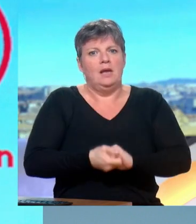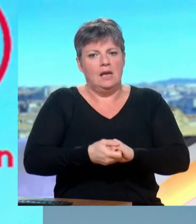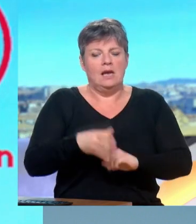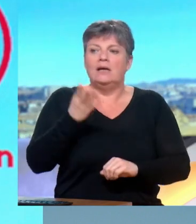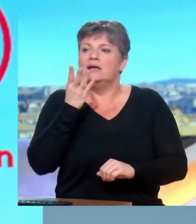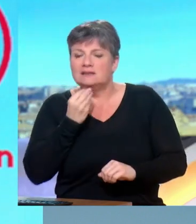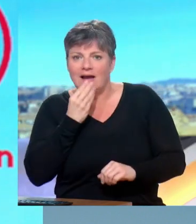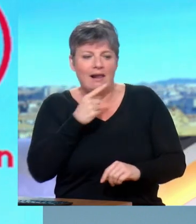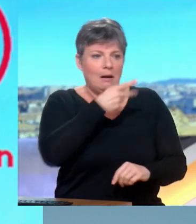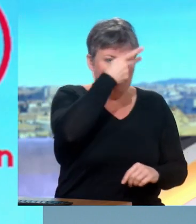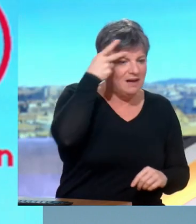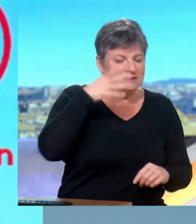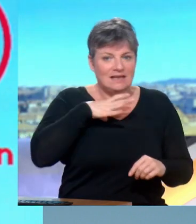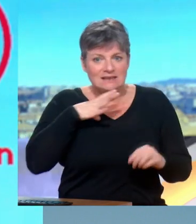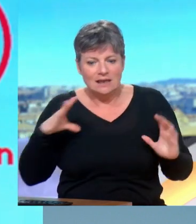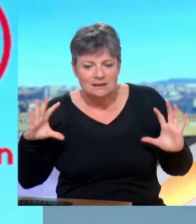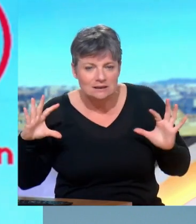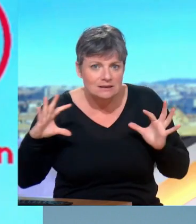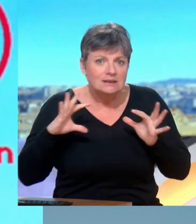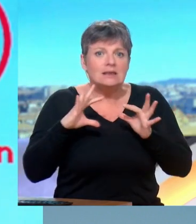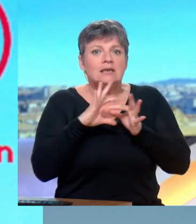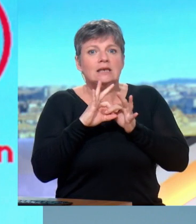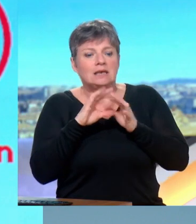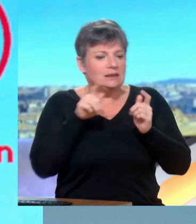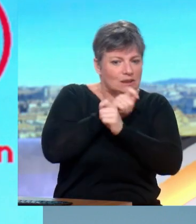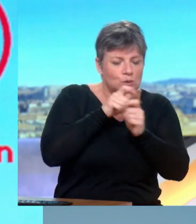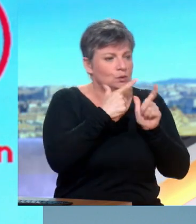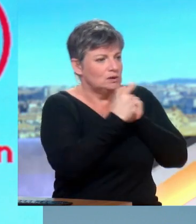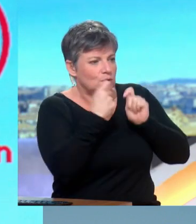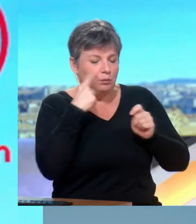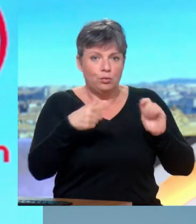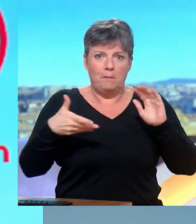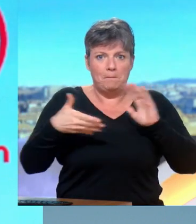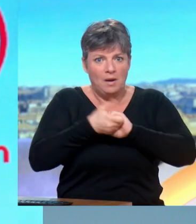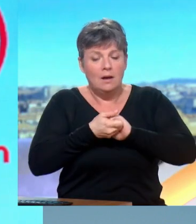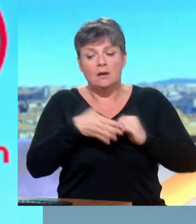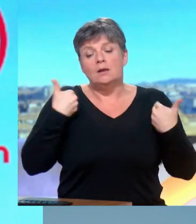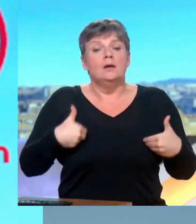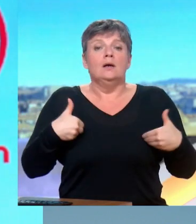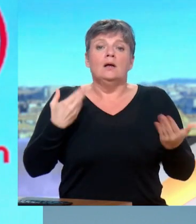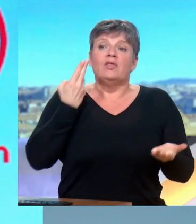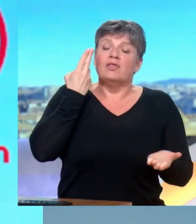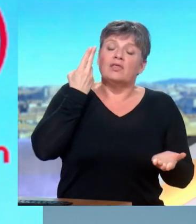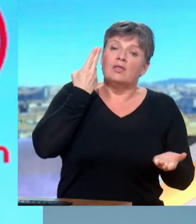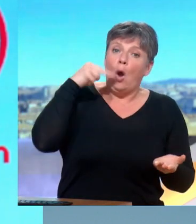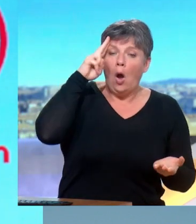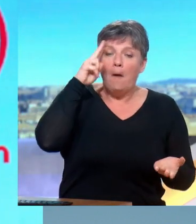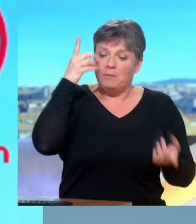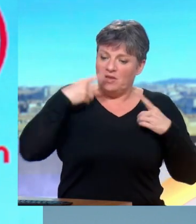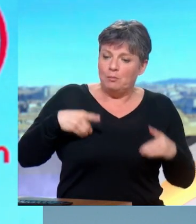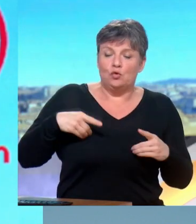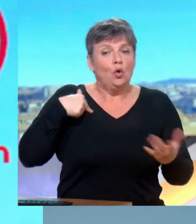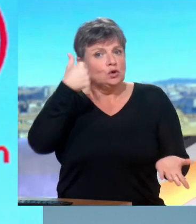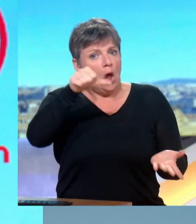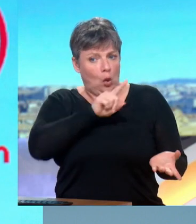Israéliens et Palestiniens. Et moi, comme député européen, je ne suis pas le seul, évidemment. Je souhaiterais ardemment,